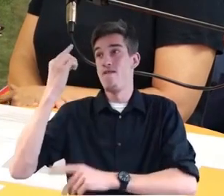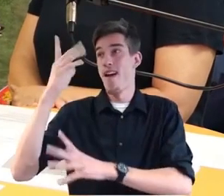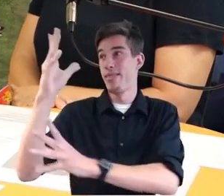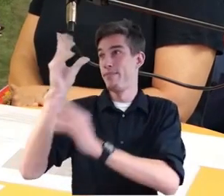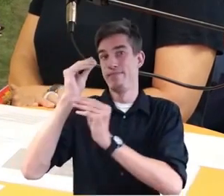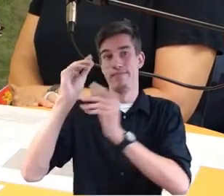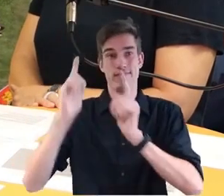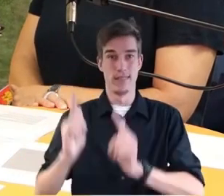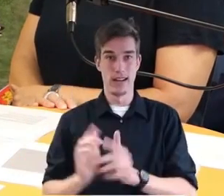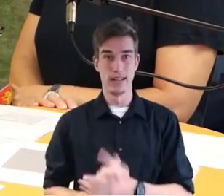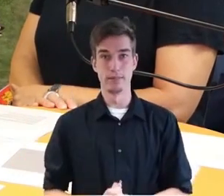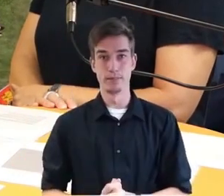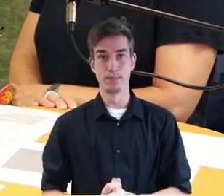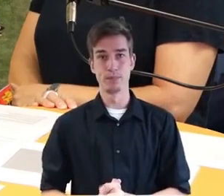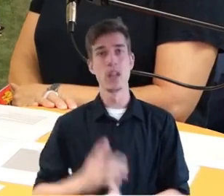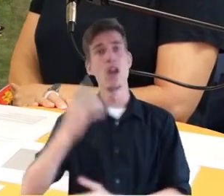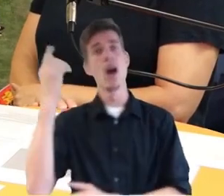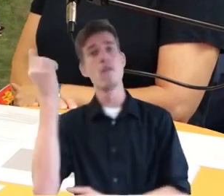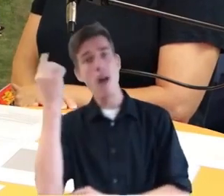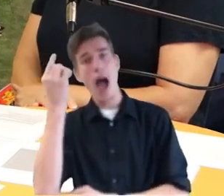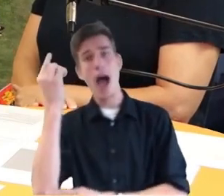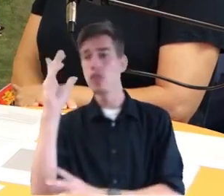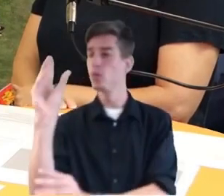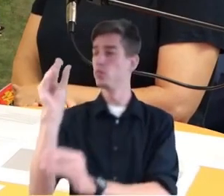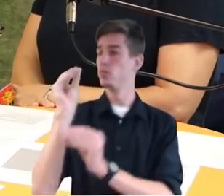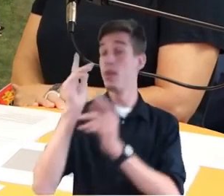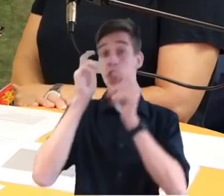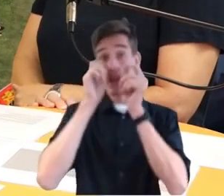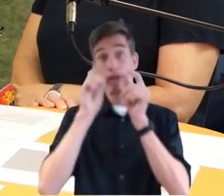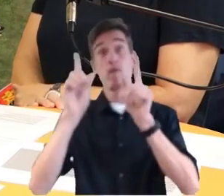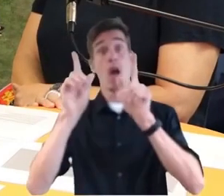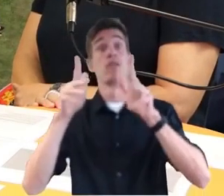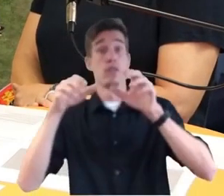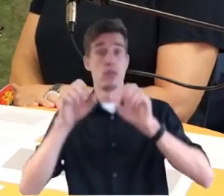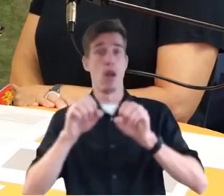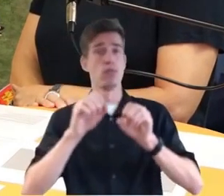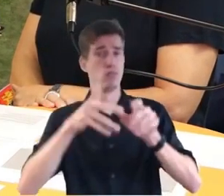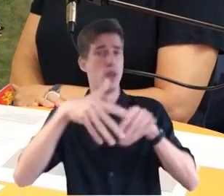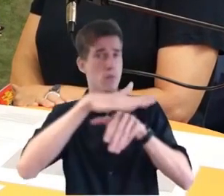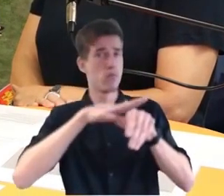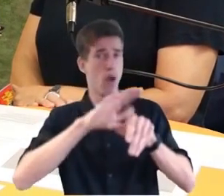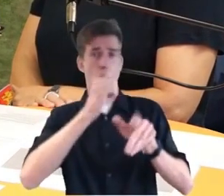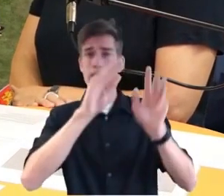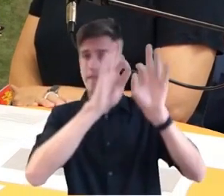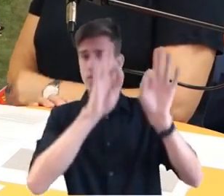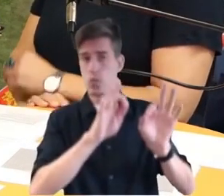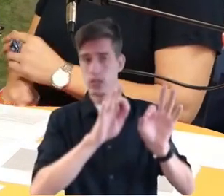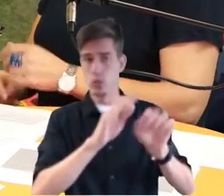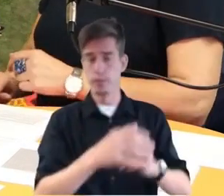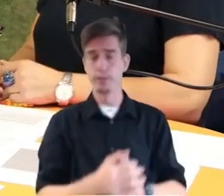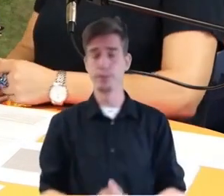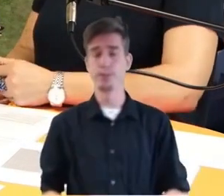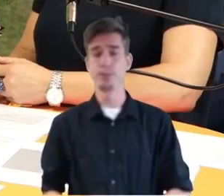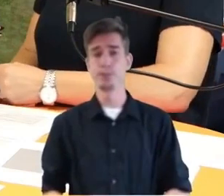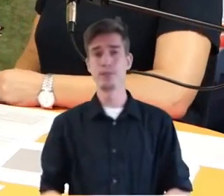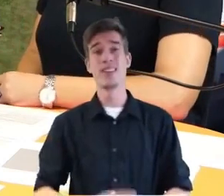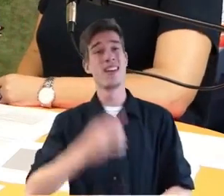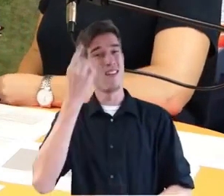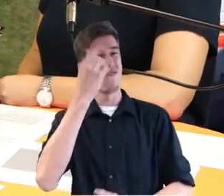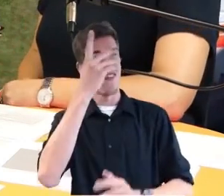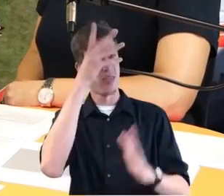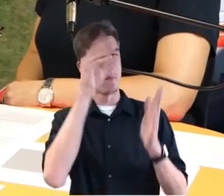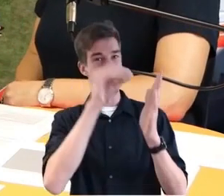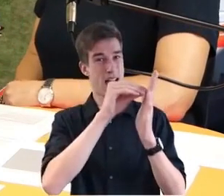Aber Warnung erreichen, geweckt werden, aufmerksam gemacht werden, ist die eine wesentliche Funktion. Verbunden mit dieser Warnmeldung